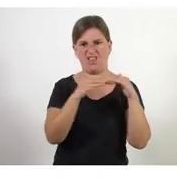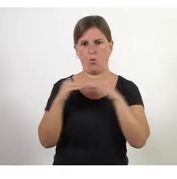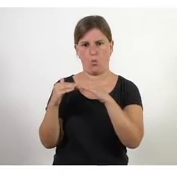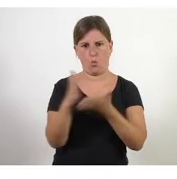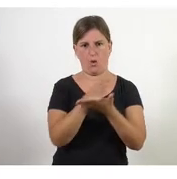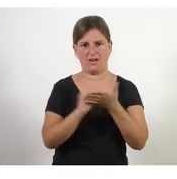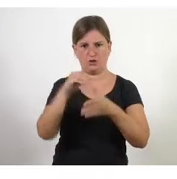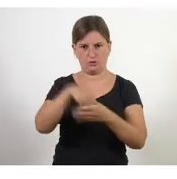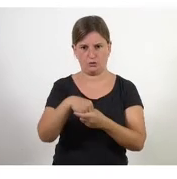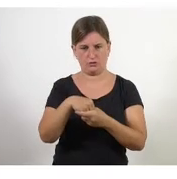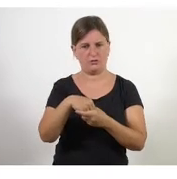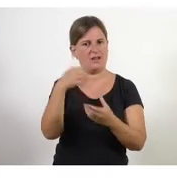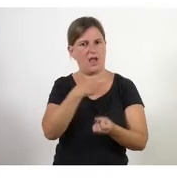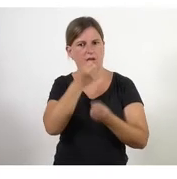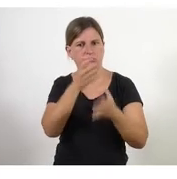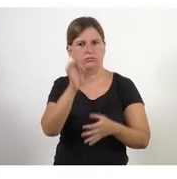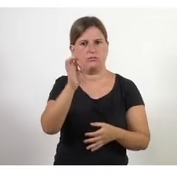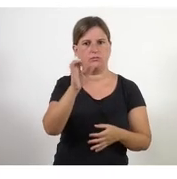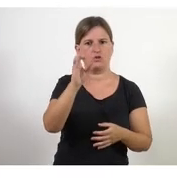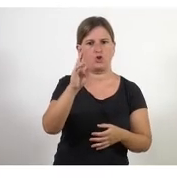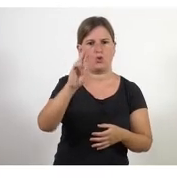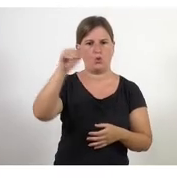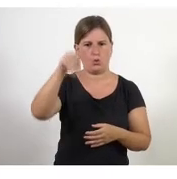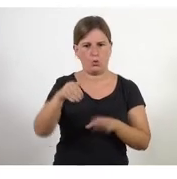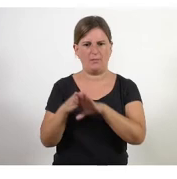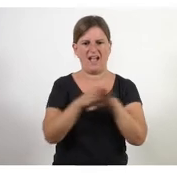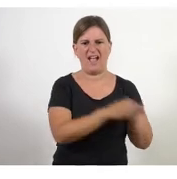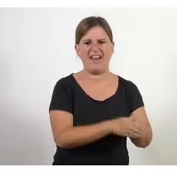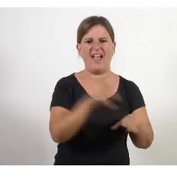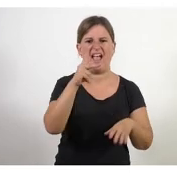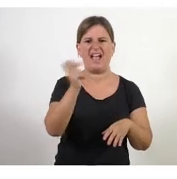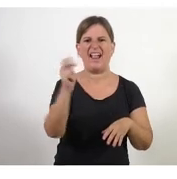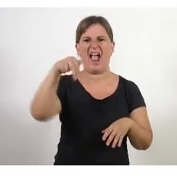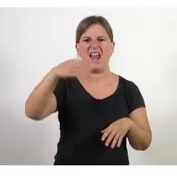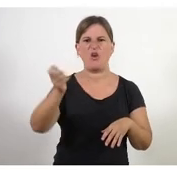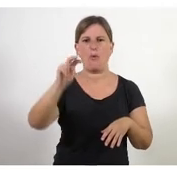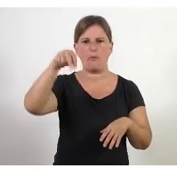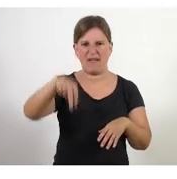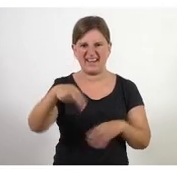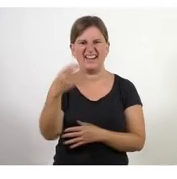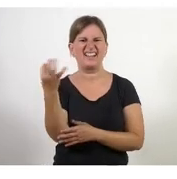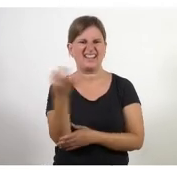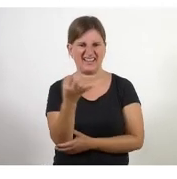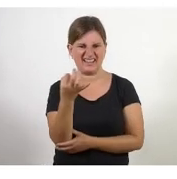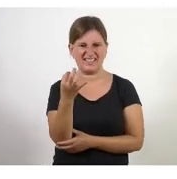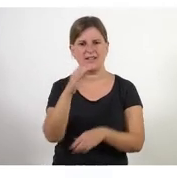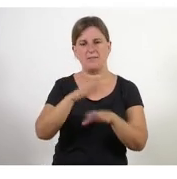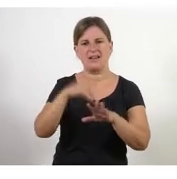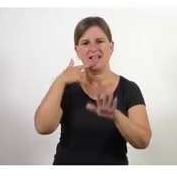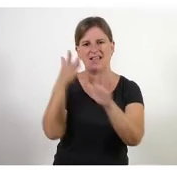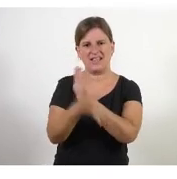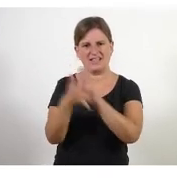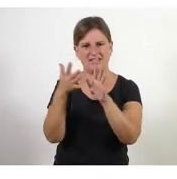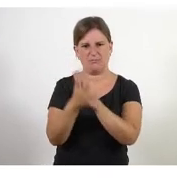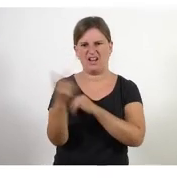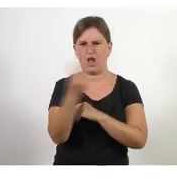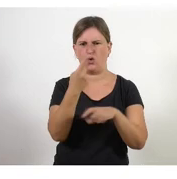una idea de què és Scrum ara anem a tindre una idea de què és Canvan però almenys que sàpigueu sobretot quina